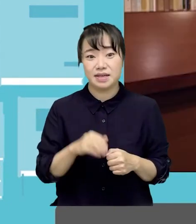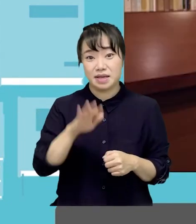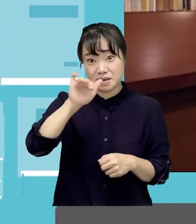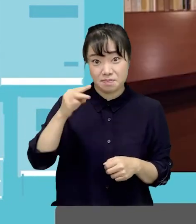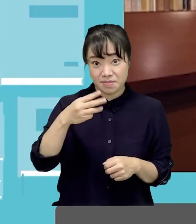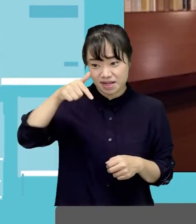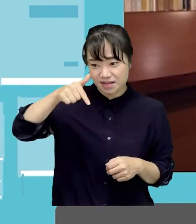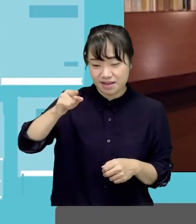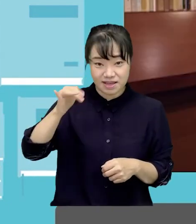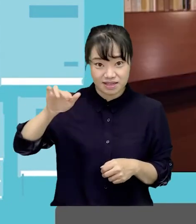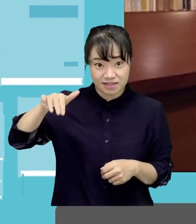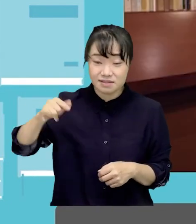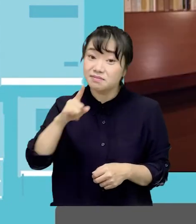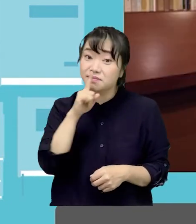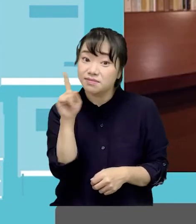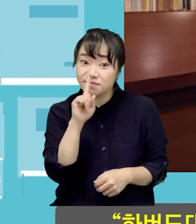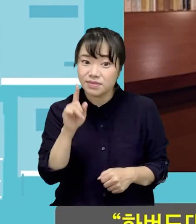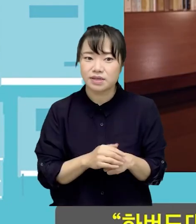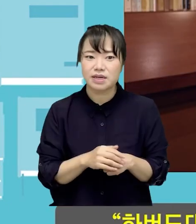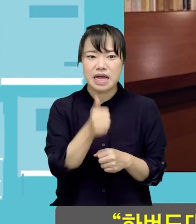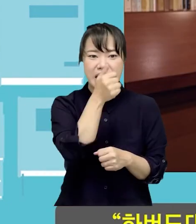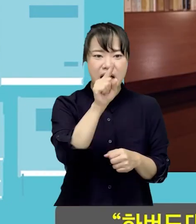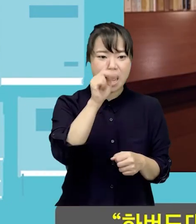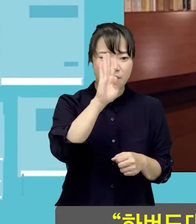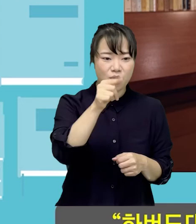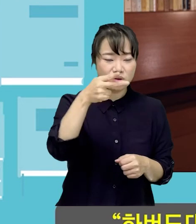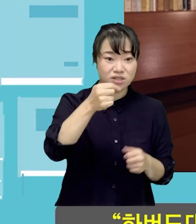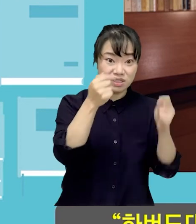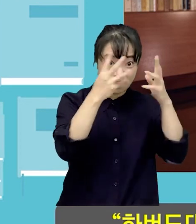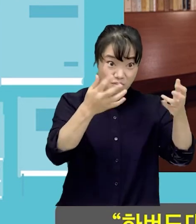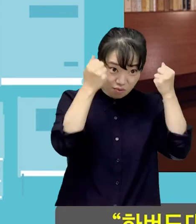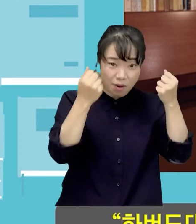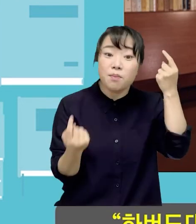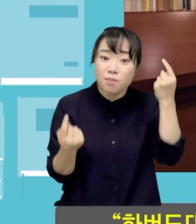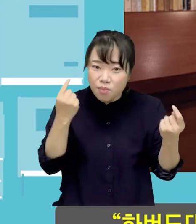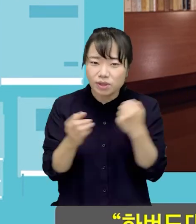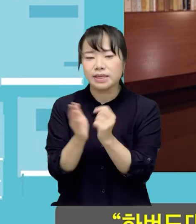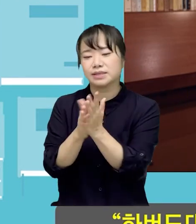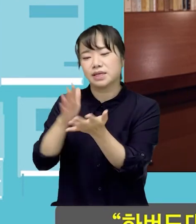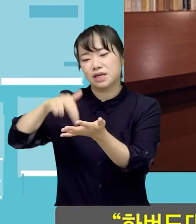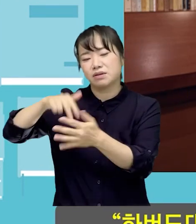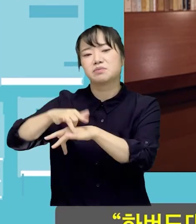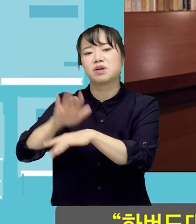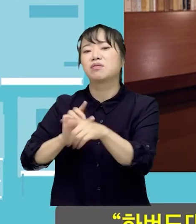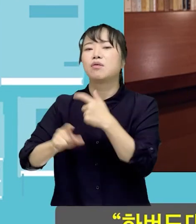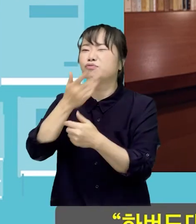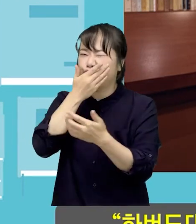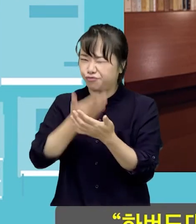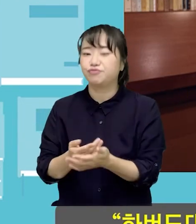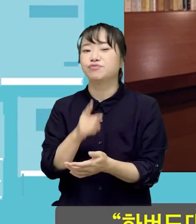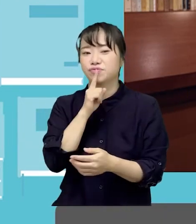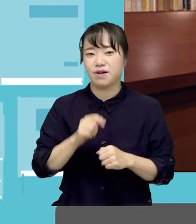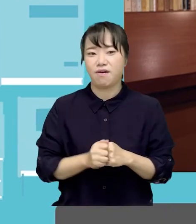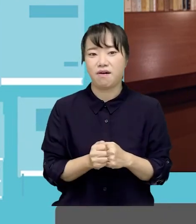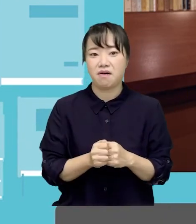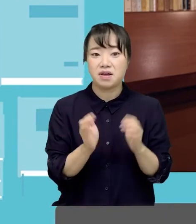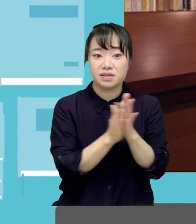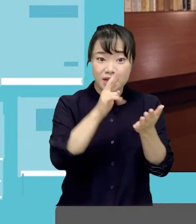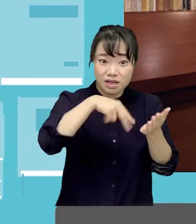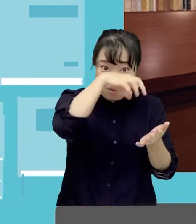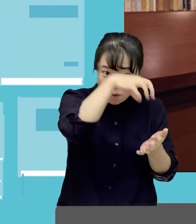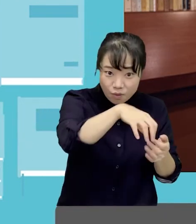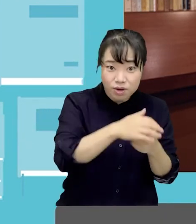빌 게이츠는 이렇게 말했다. 하버드대학교 수석 졸업장보다 책 읽는 습관이 중요하다. 동네